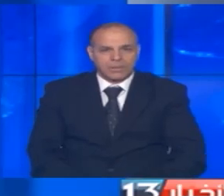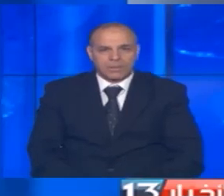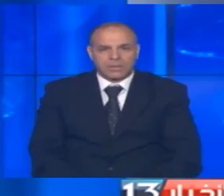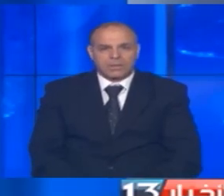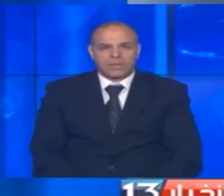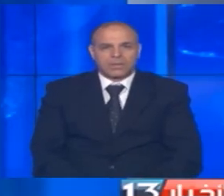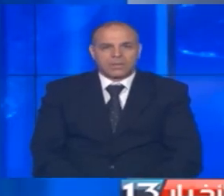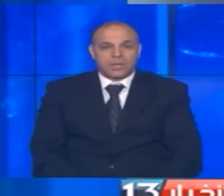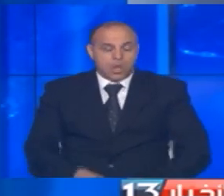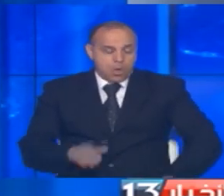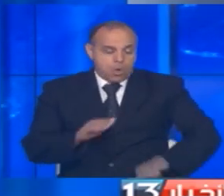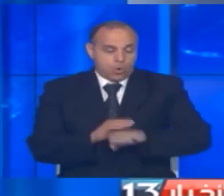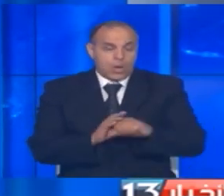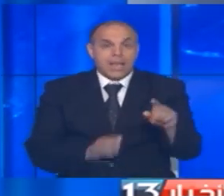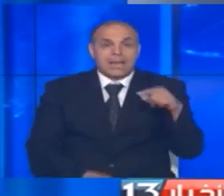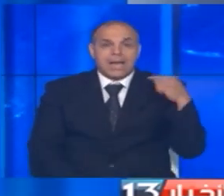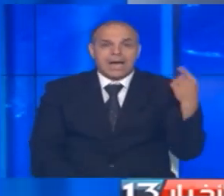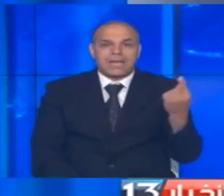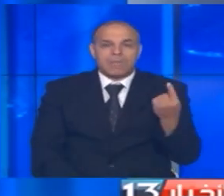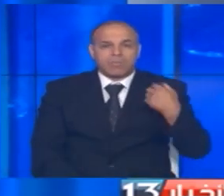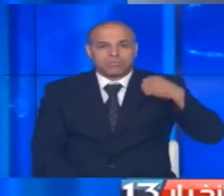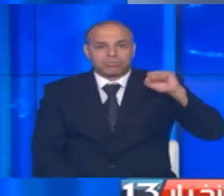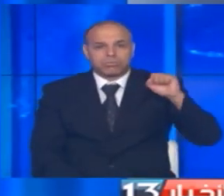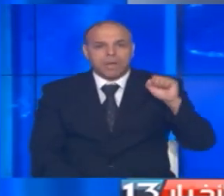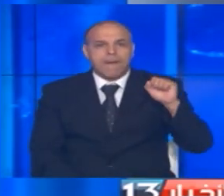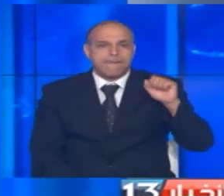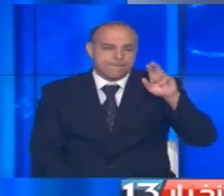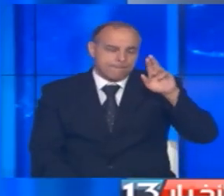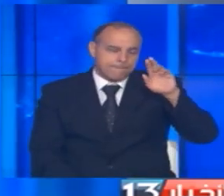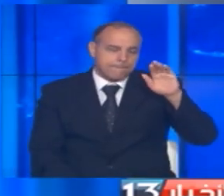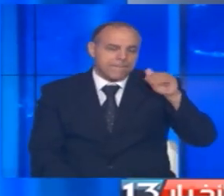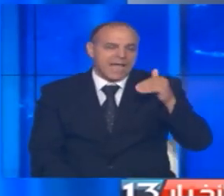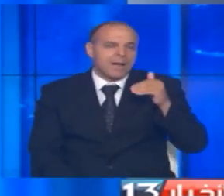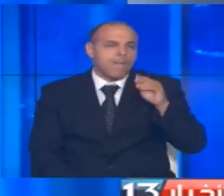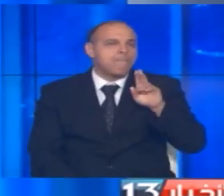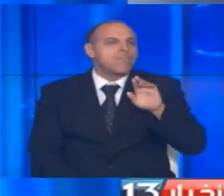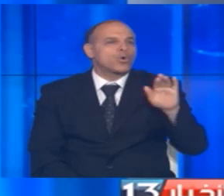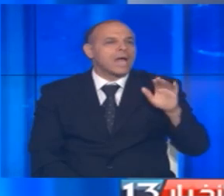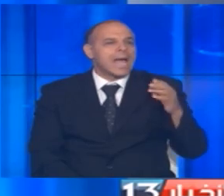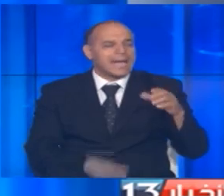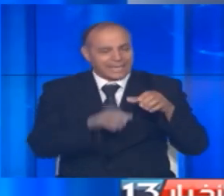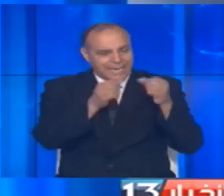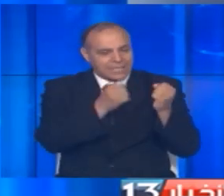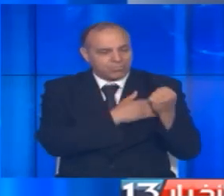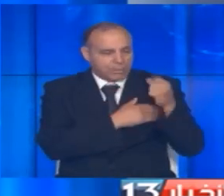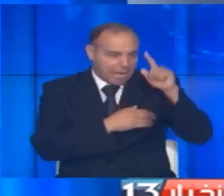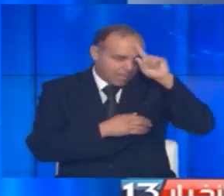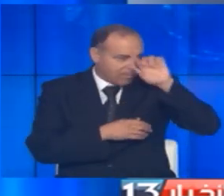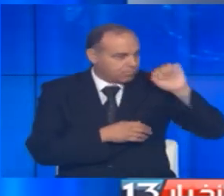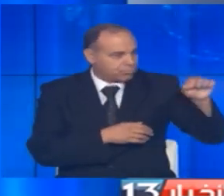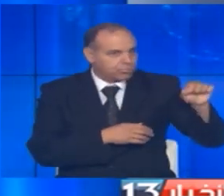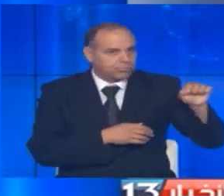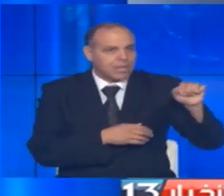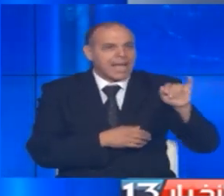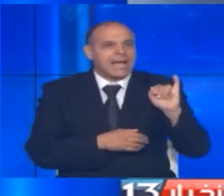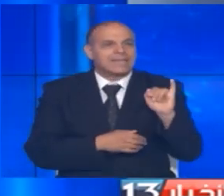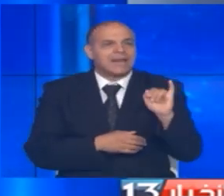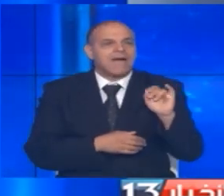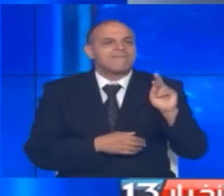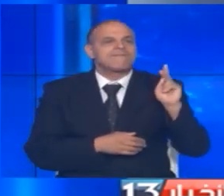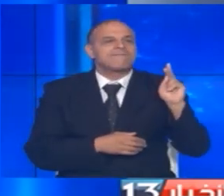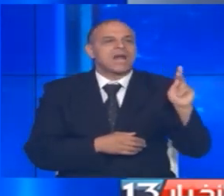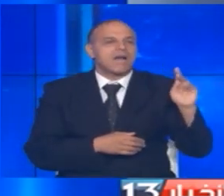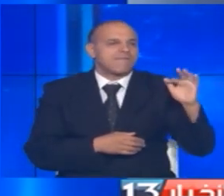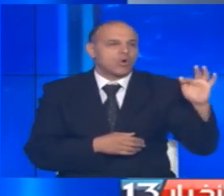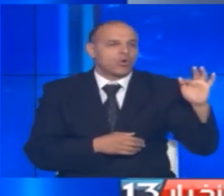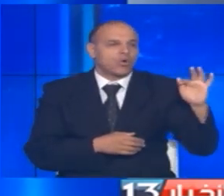في كرة القدم العالمية تويجا بايارني ميونيخ بلقب كأس السوبر الألمانية على حساب أينتراخت فرانكفورت